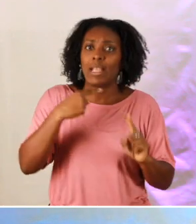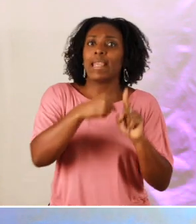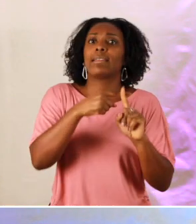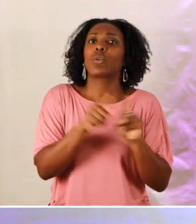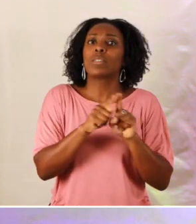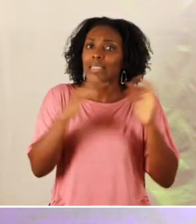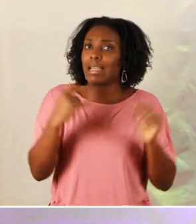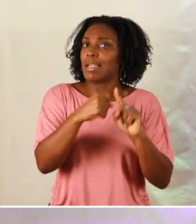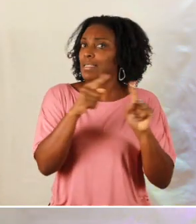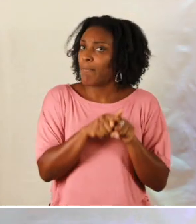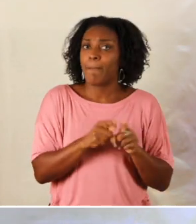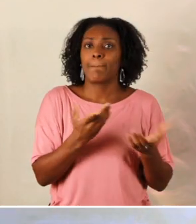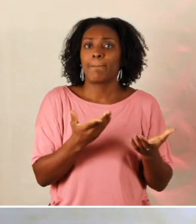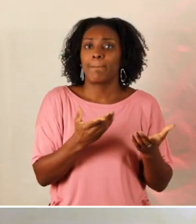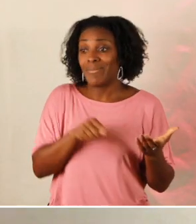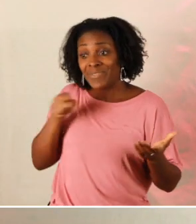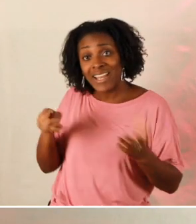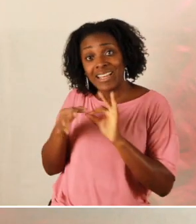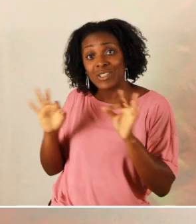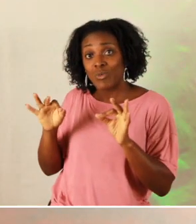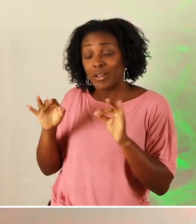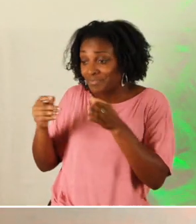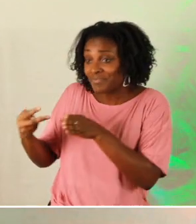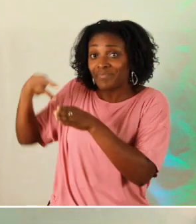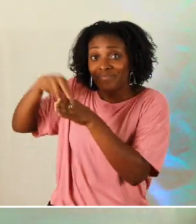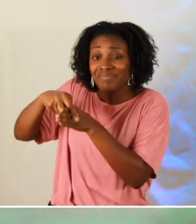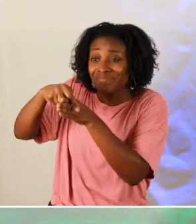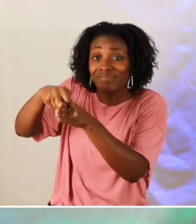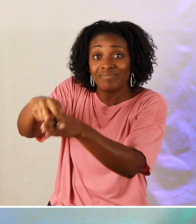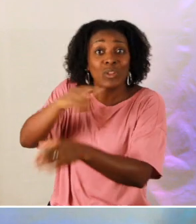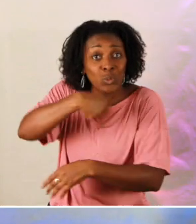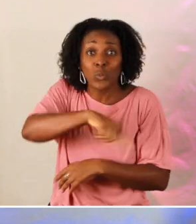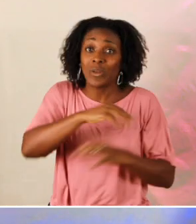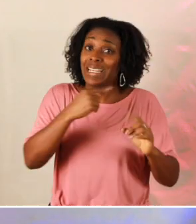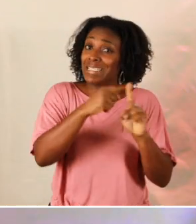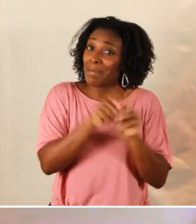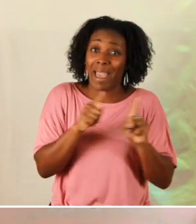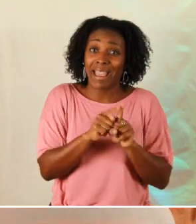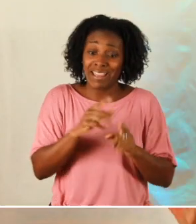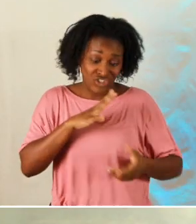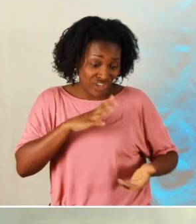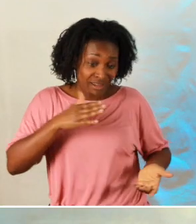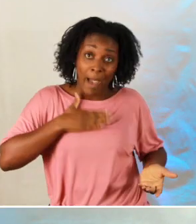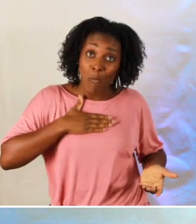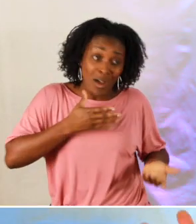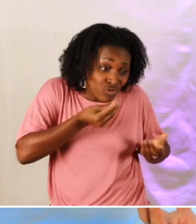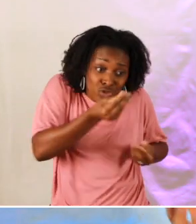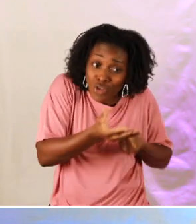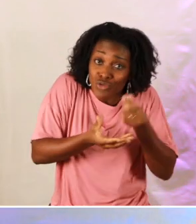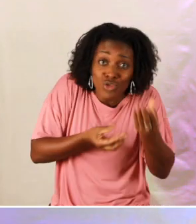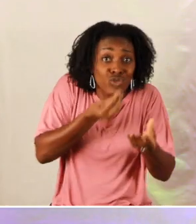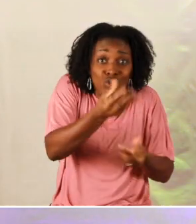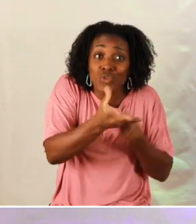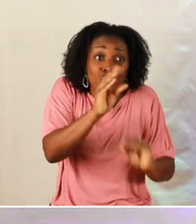voit qu'il va mettre cet homme sur sa propre monture nous sommes appelés à utiliser notre propre subsistance ce que nous avons à portée de main de